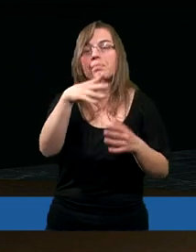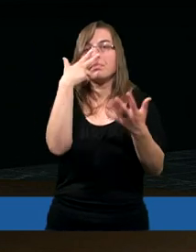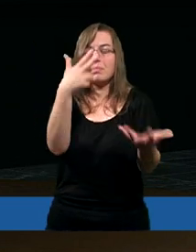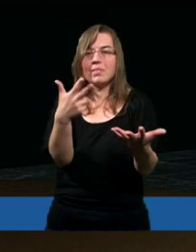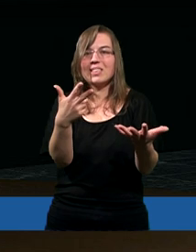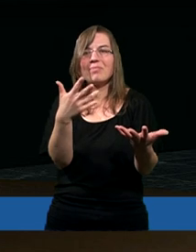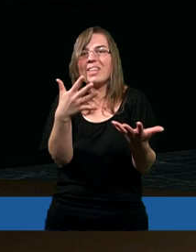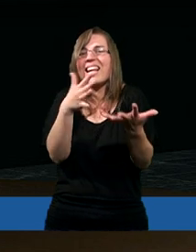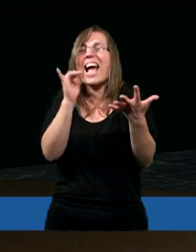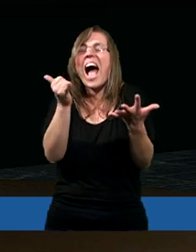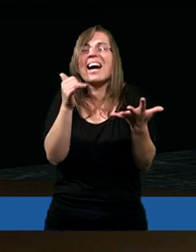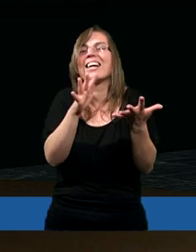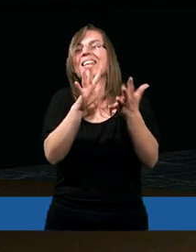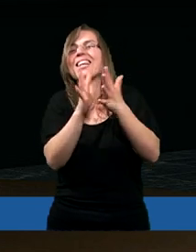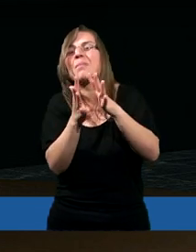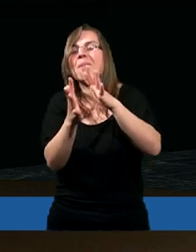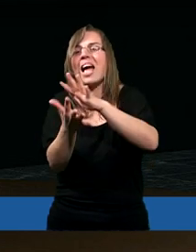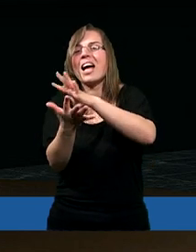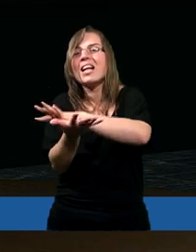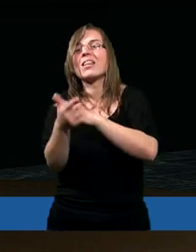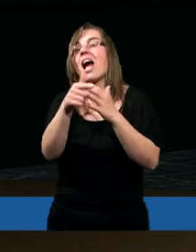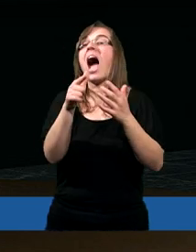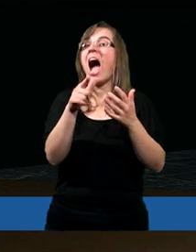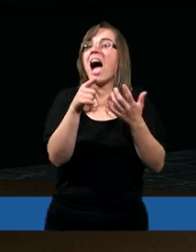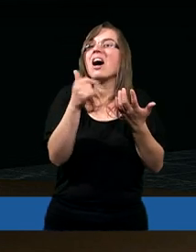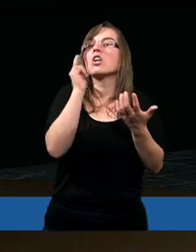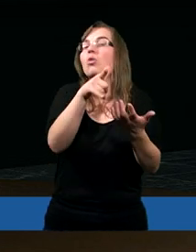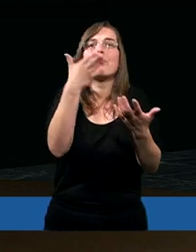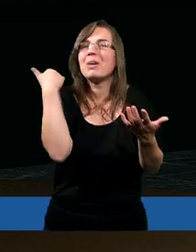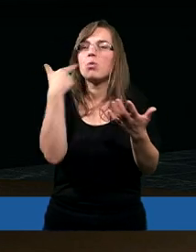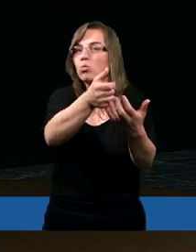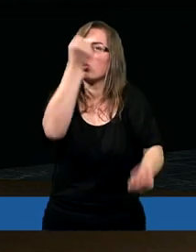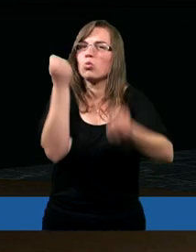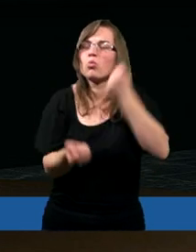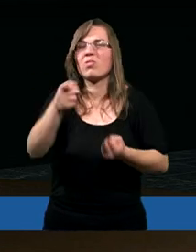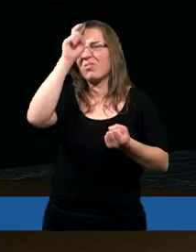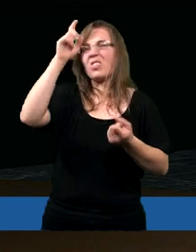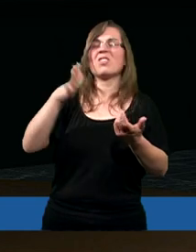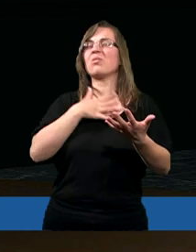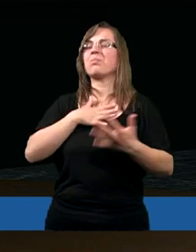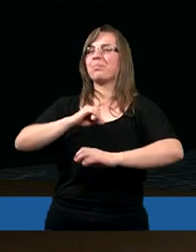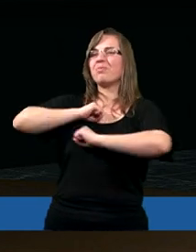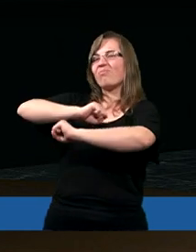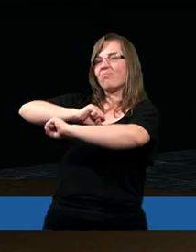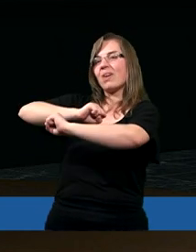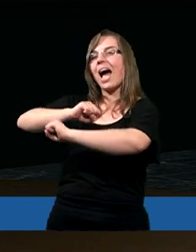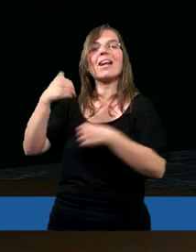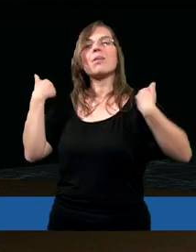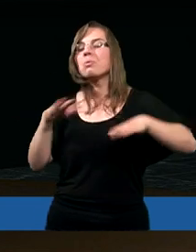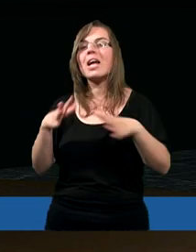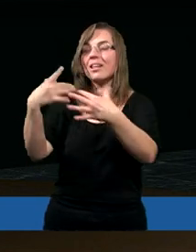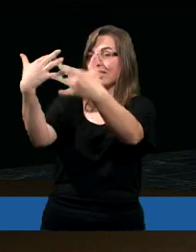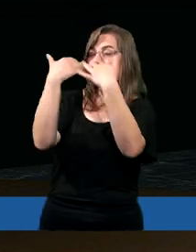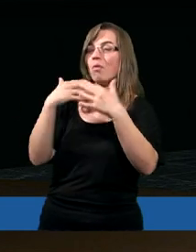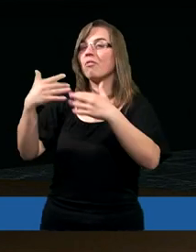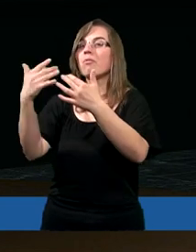prostu anty, który czasem, nasze rozmowy były czasem bardzo trudne, bo on wręcz po prostu naśmiewał się z niektórych rzeczy, jak ty w to w ogóle